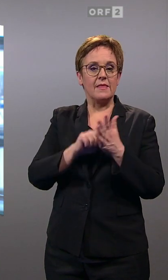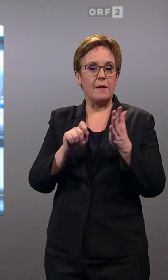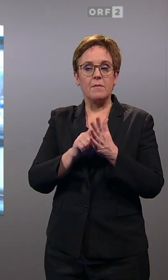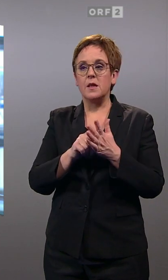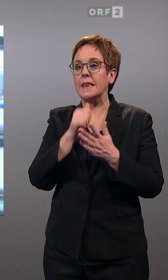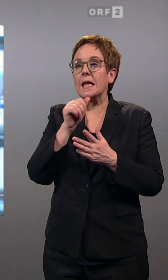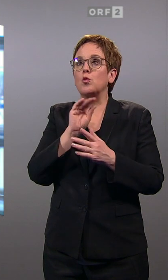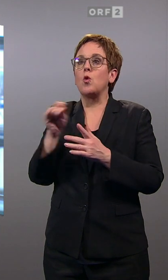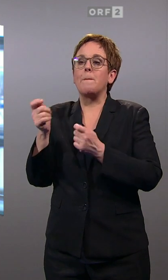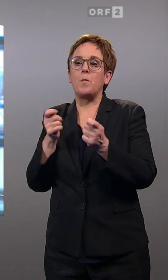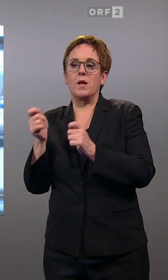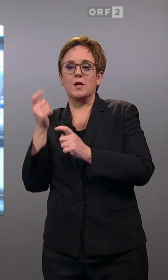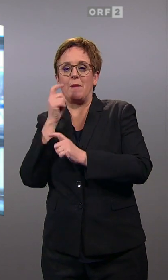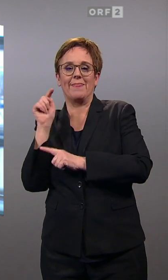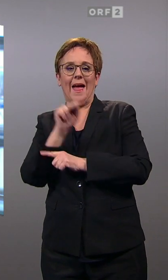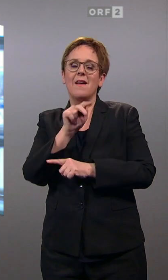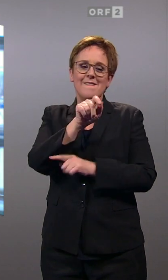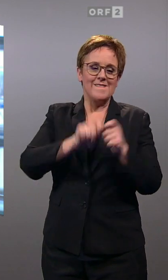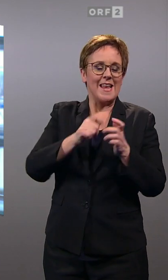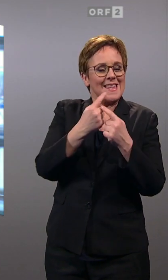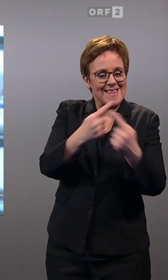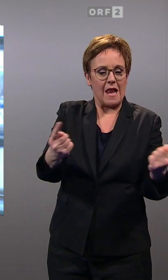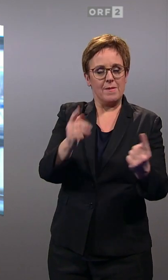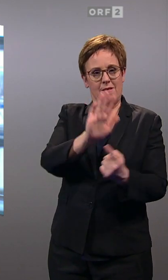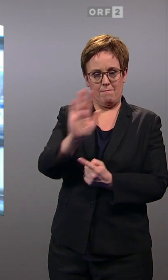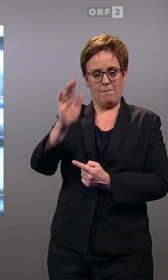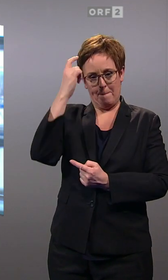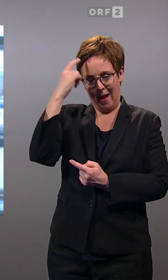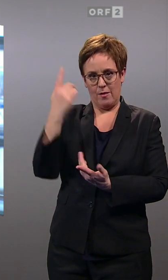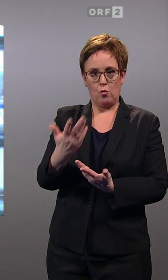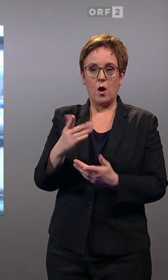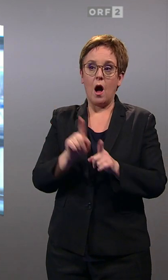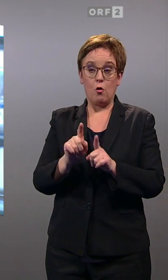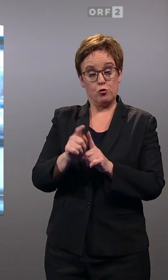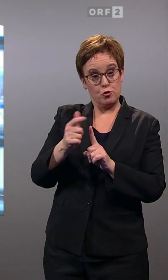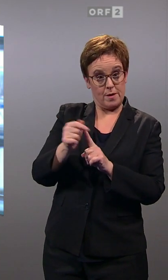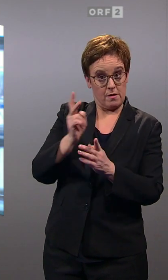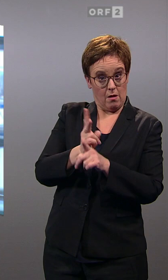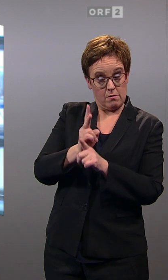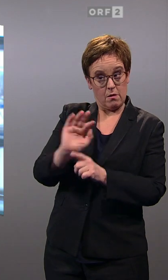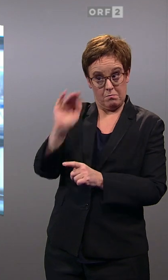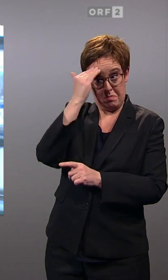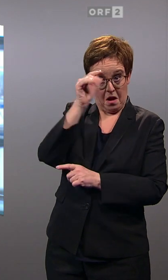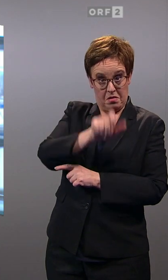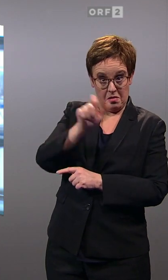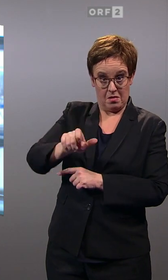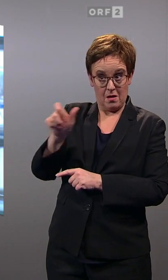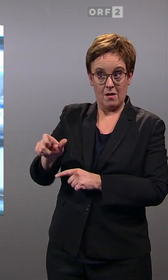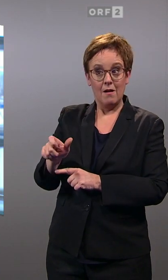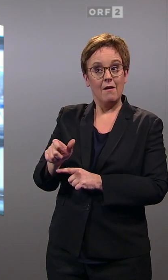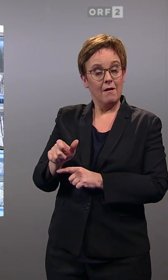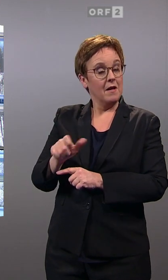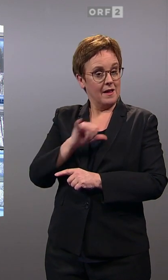etwa aus Sicht der politischen Parteien, im Mittelpunkt stehen sollten. Es ging um die Bekanntheit der Spitzenkandidaten und Spitzenkandidaten. Übrigens